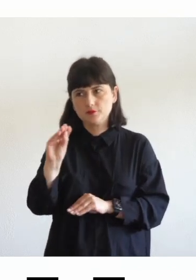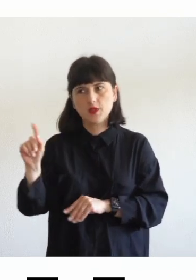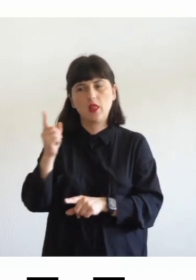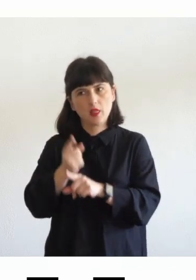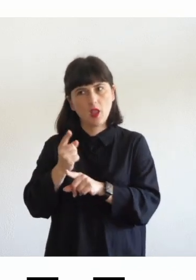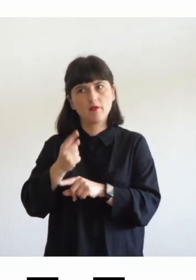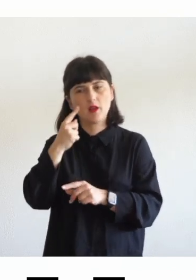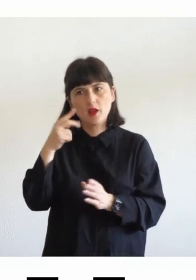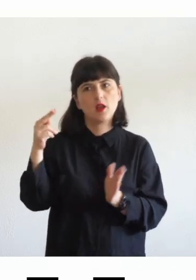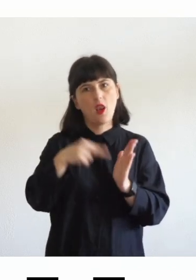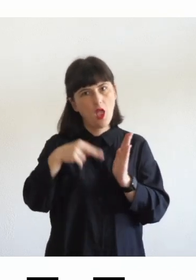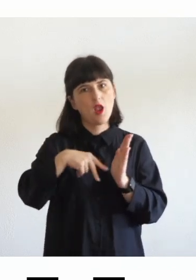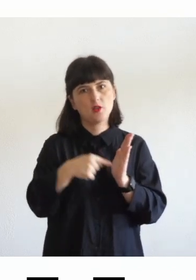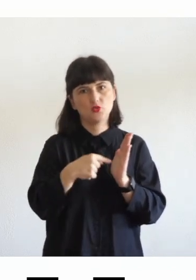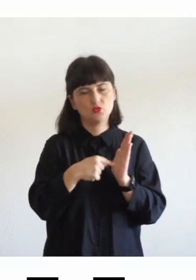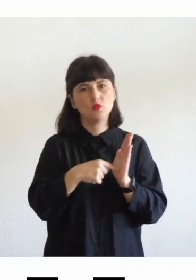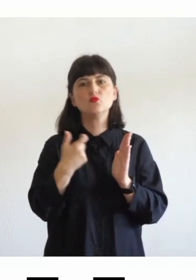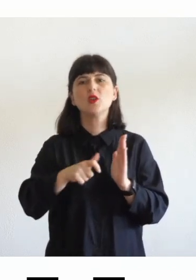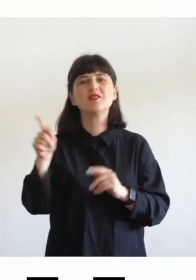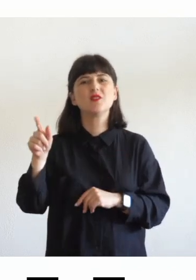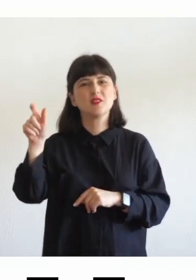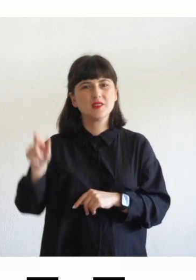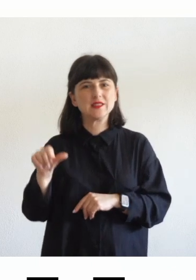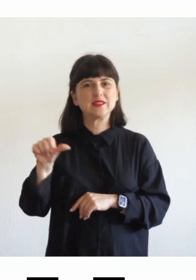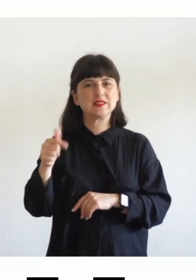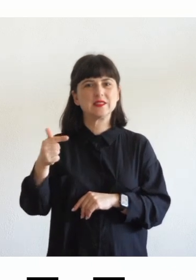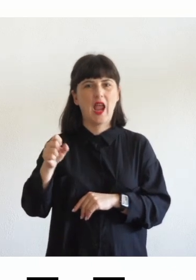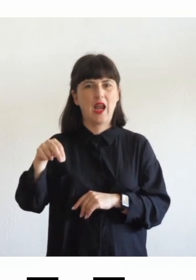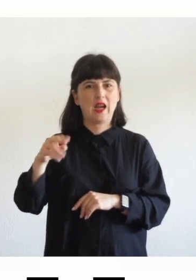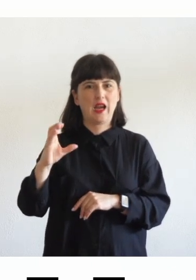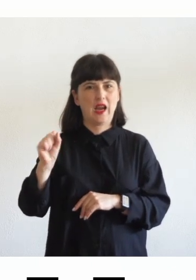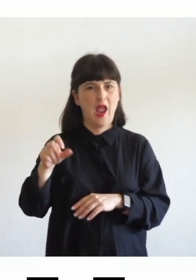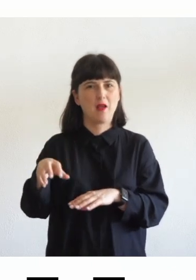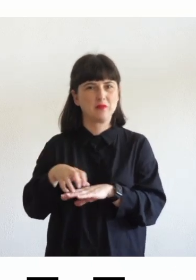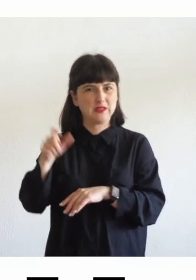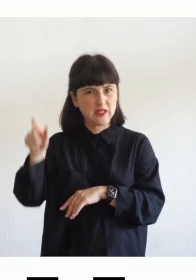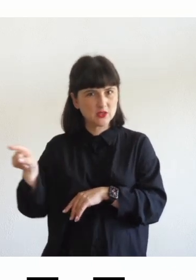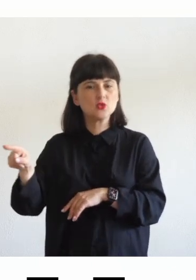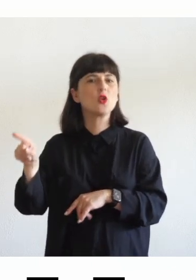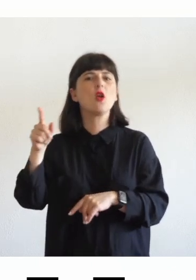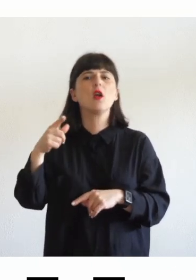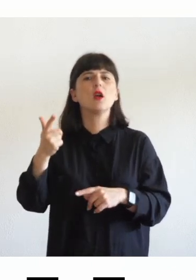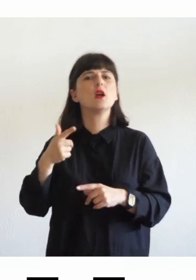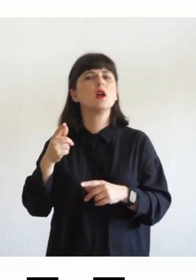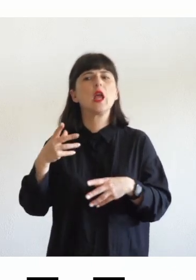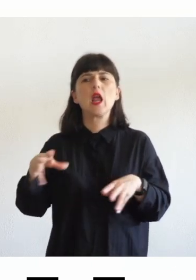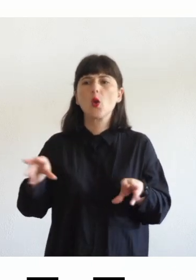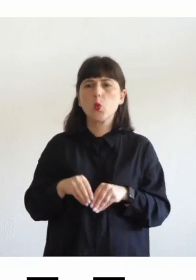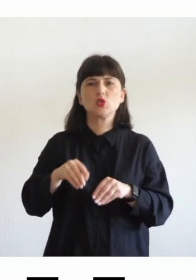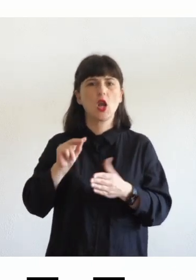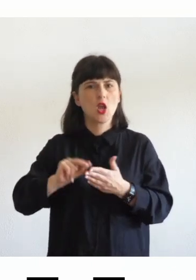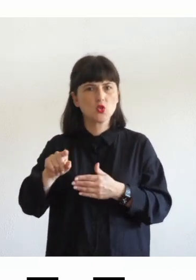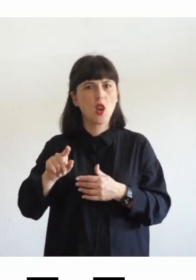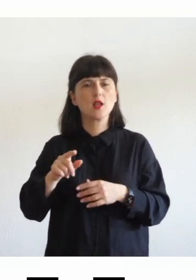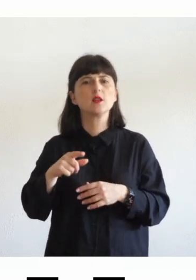non aveva dimenticato l'ambiente scolastico aveva detto le disposizioni della presente legge si applicano al